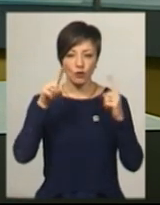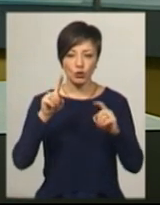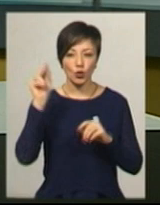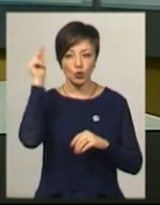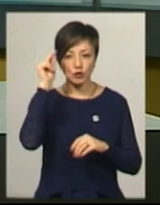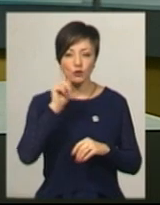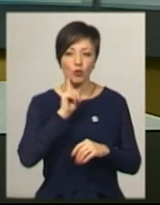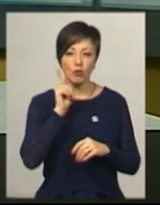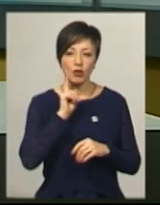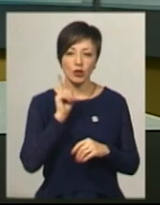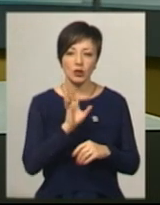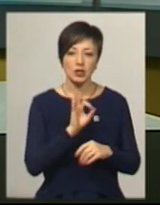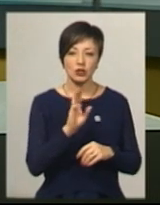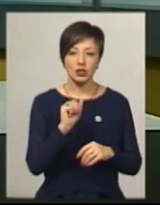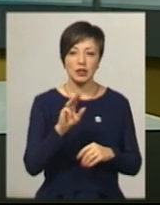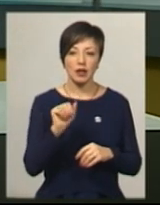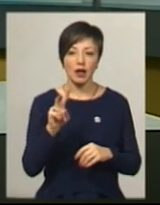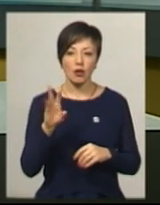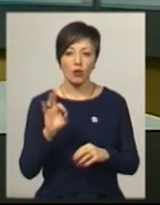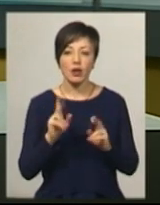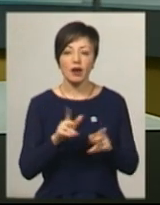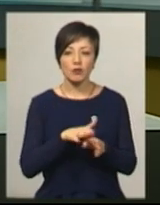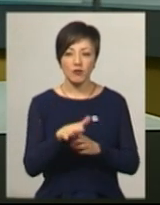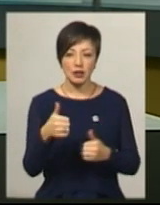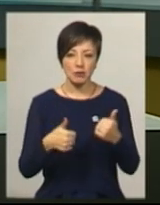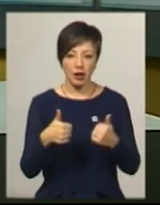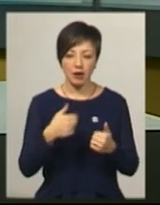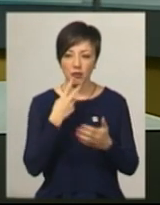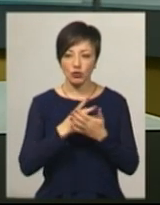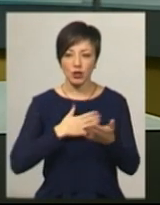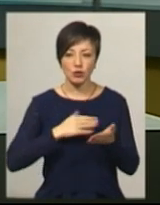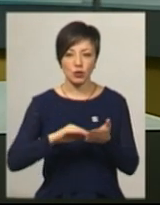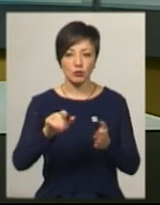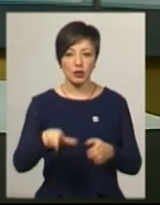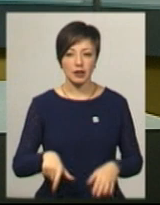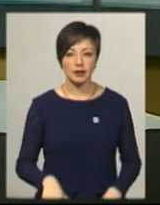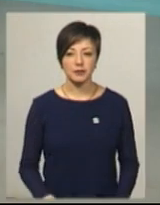учнівської молоді Оксана Шатайло. Як відбувались змагання, бачила Леся Боровець.